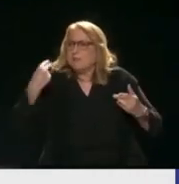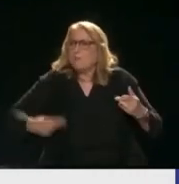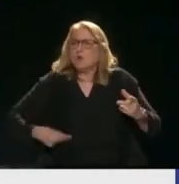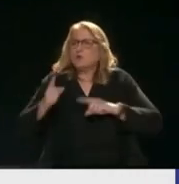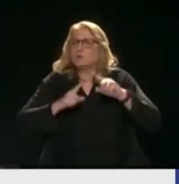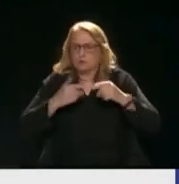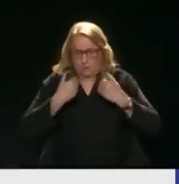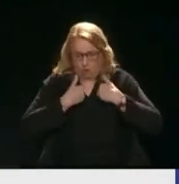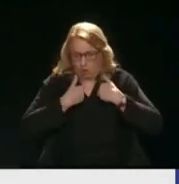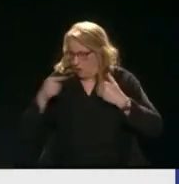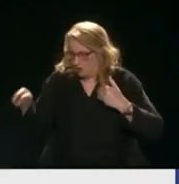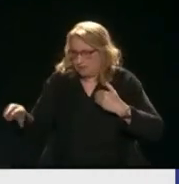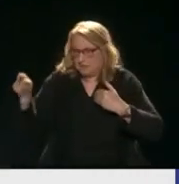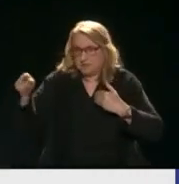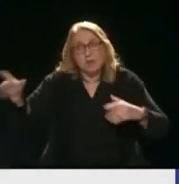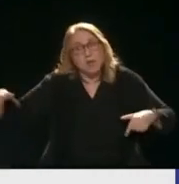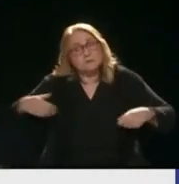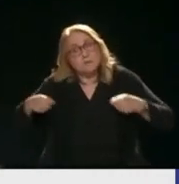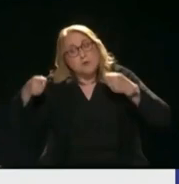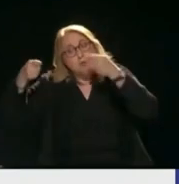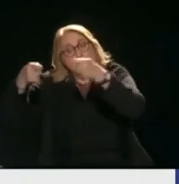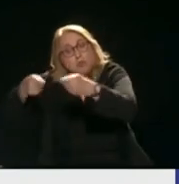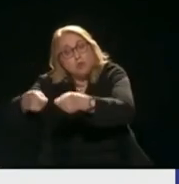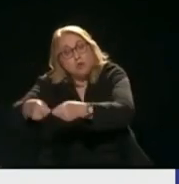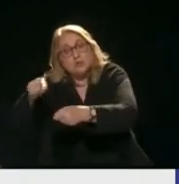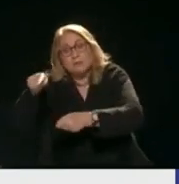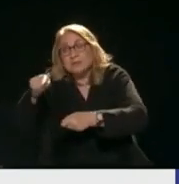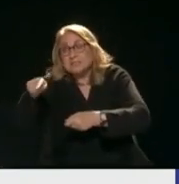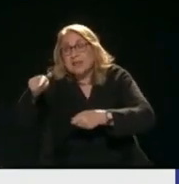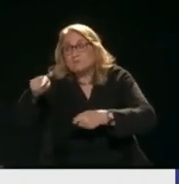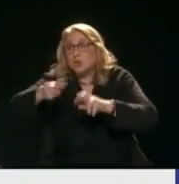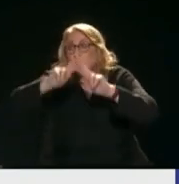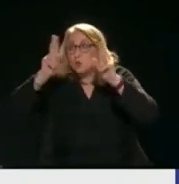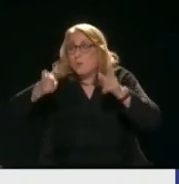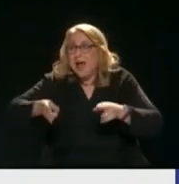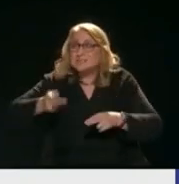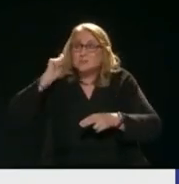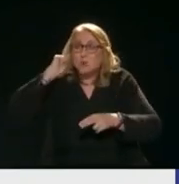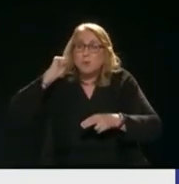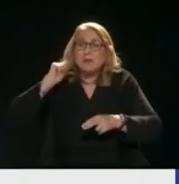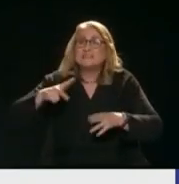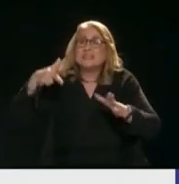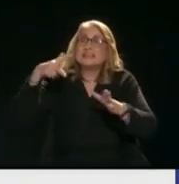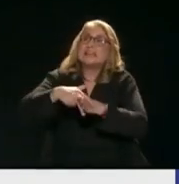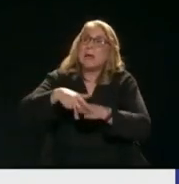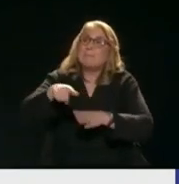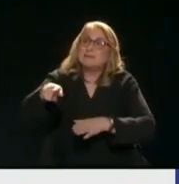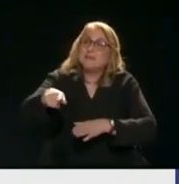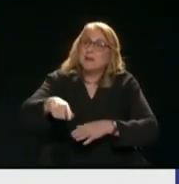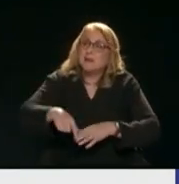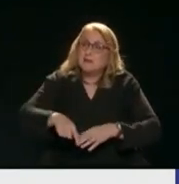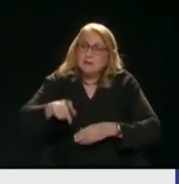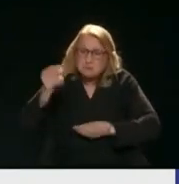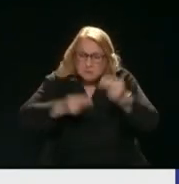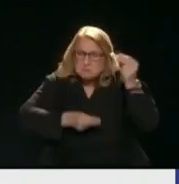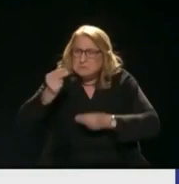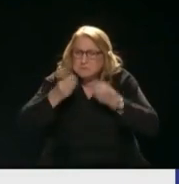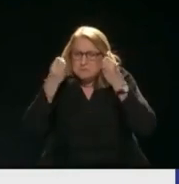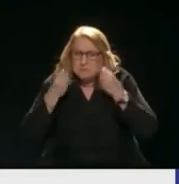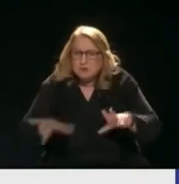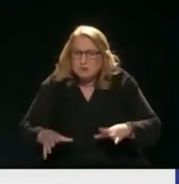Και δίνετε 50 δις Σε ένα παραπληγικό Λογιστικό μαγαζί που λέγεται τράπεζα Και δεν κάνεις έτσι να την αγοράσεις Να την πάρεις εδώ